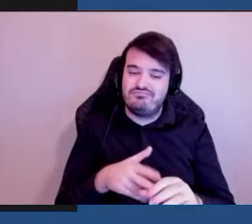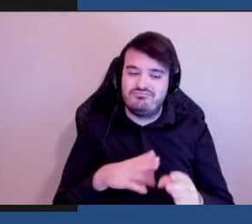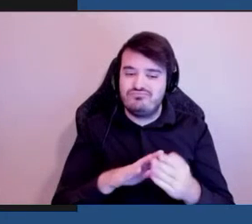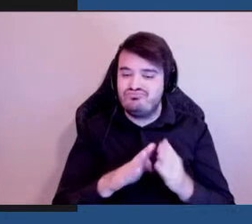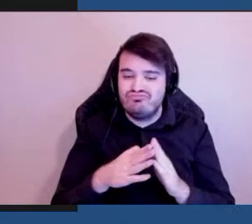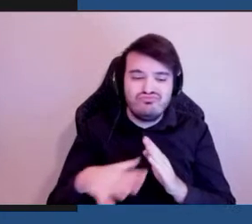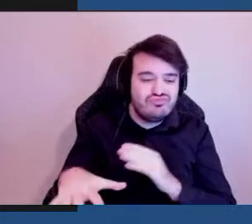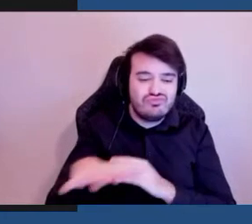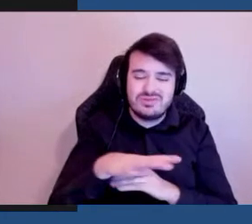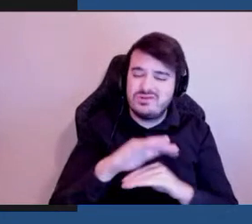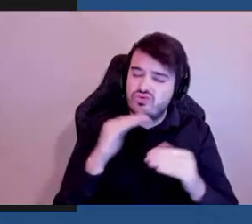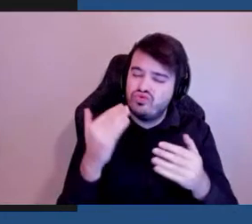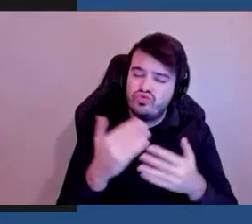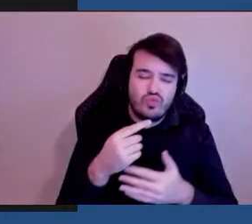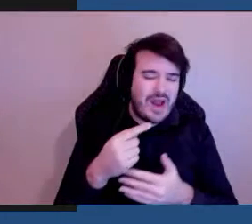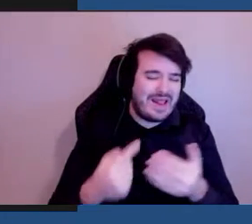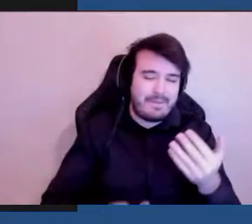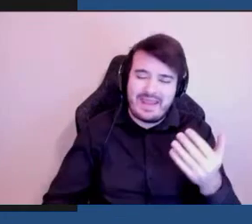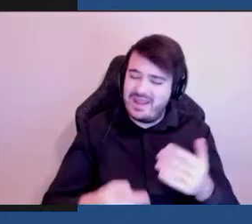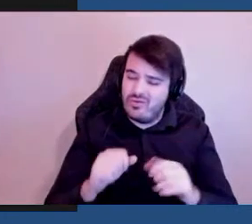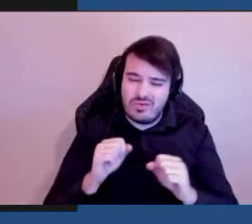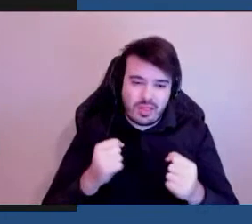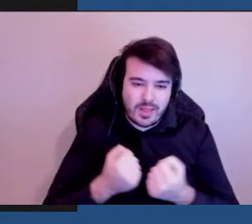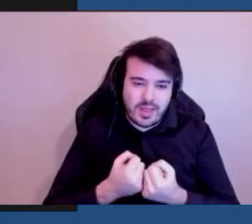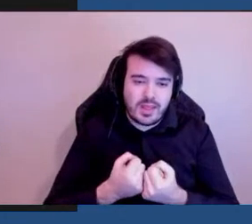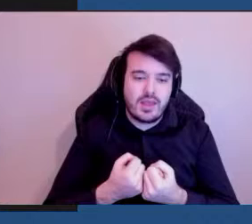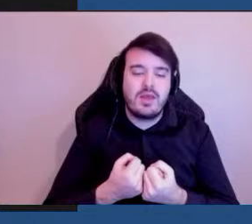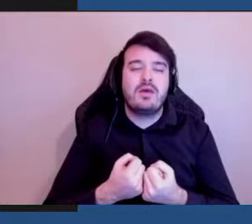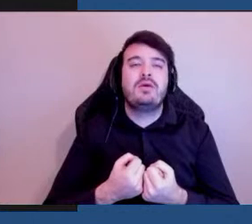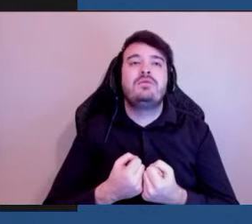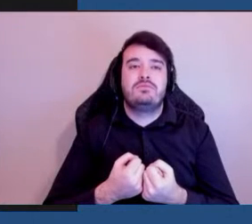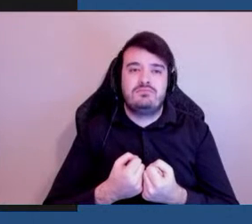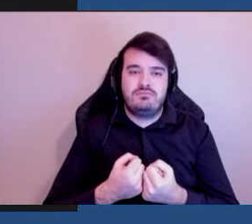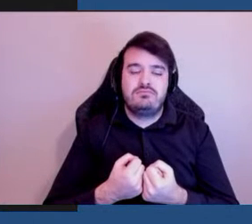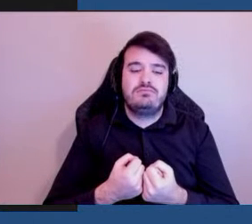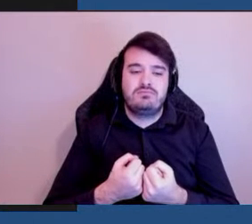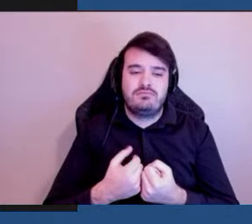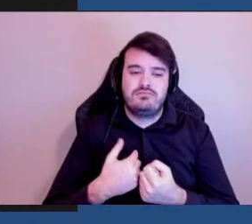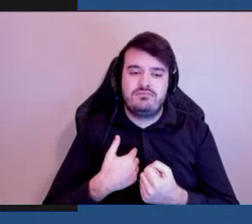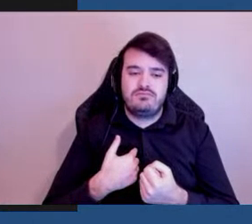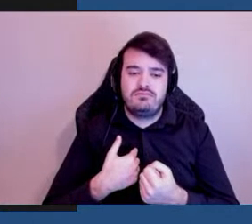tous les aspects de la société nous prenons l